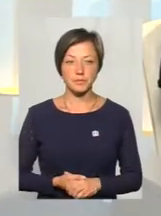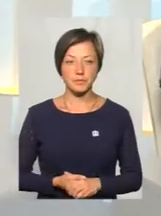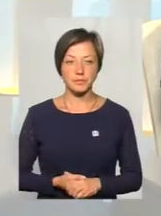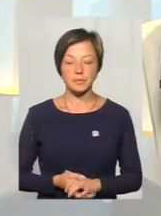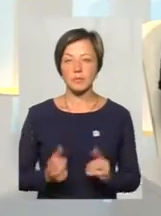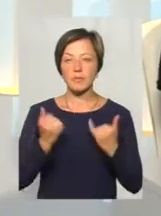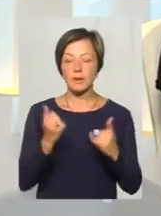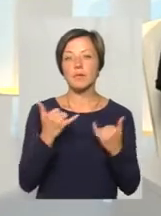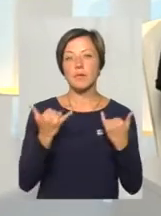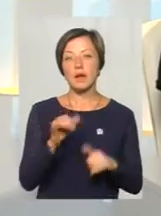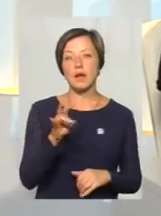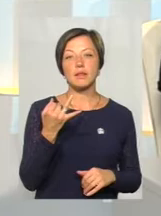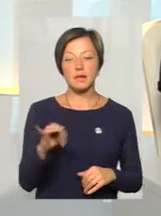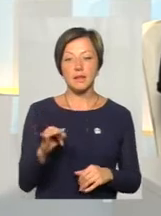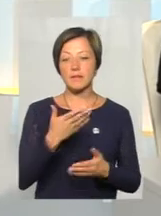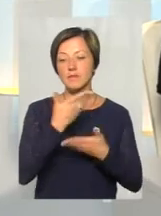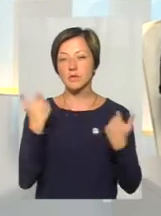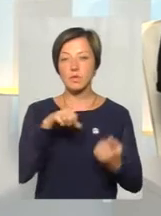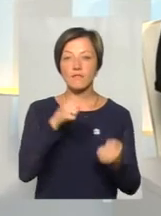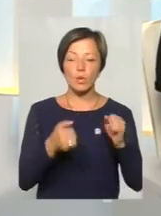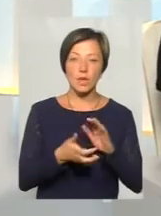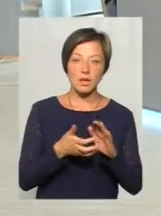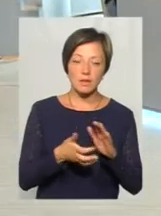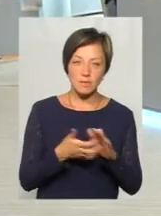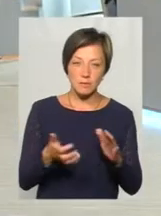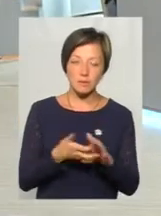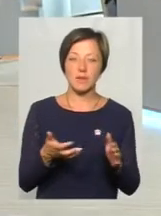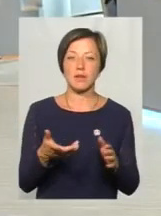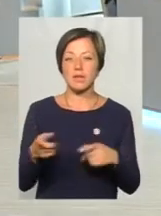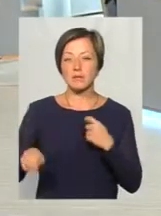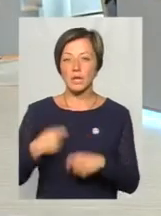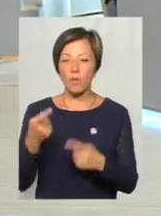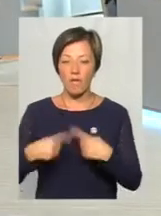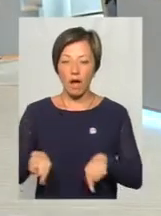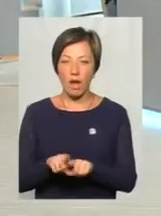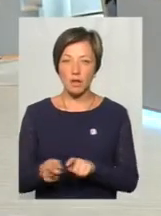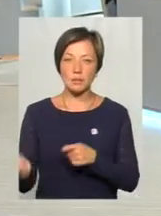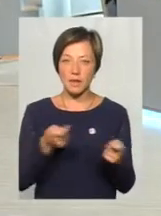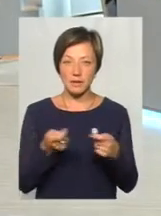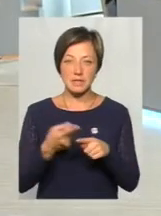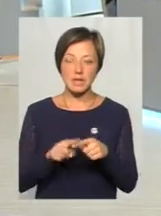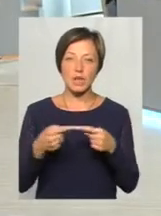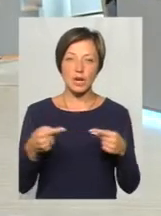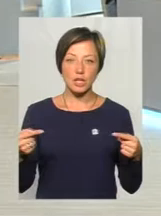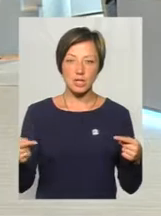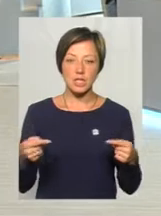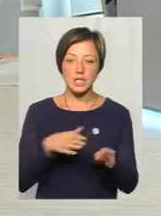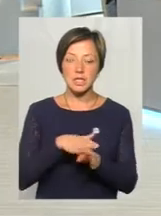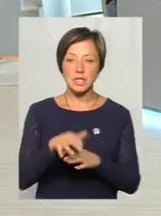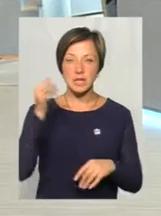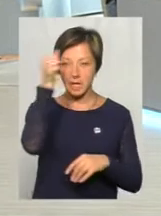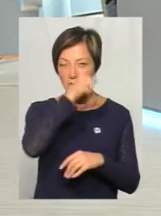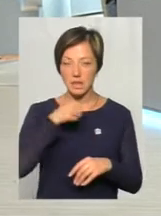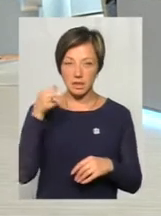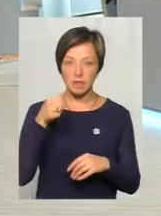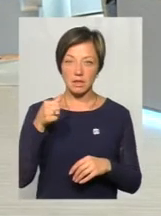відсутність водіїв, збиткова галузь, як говорять перевізники – це ті речі, які вже цілий рік